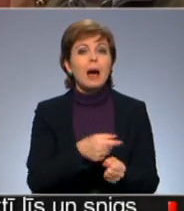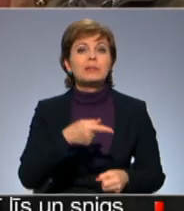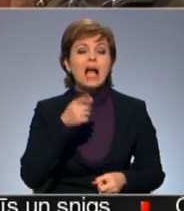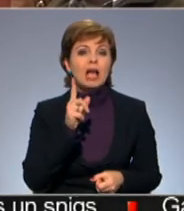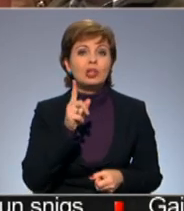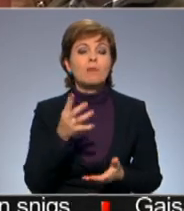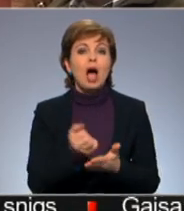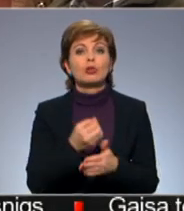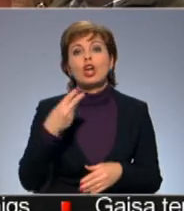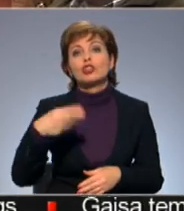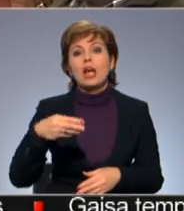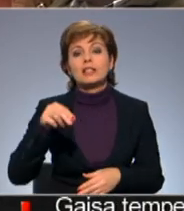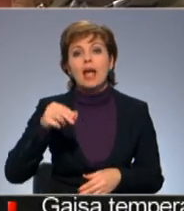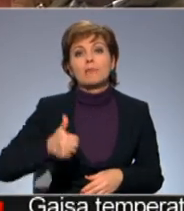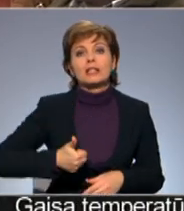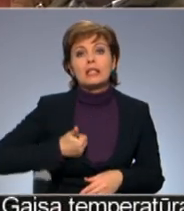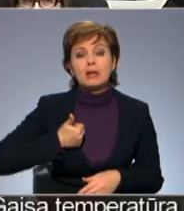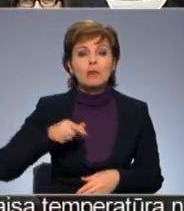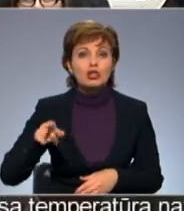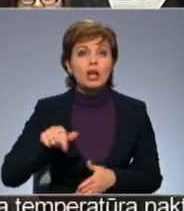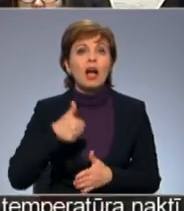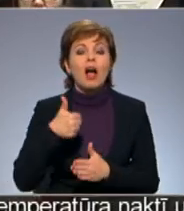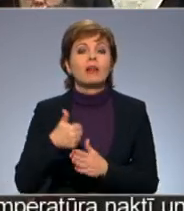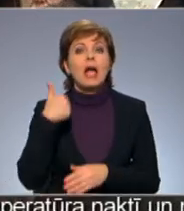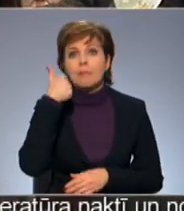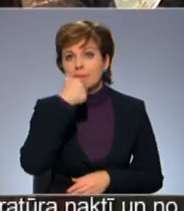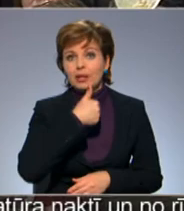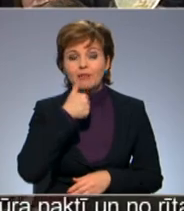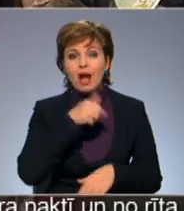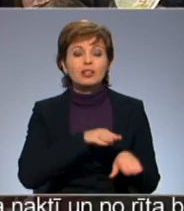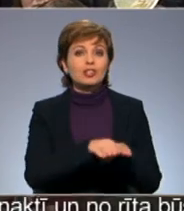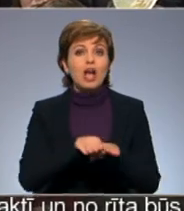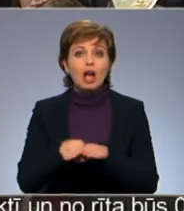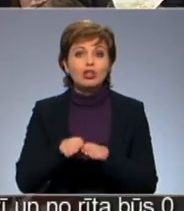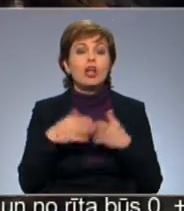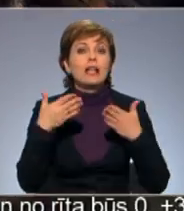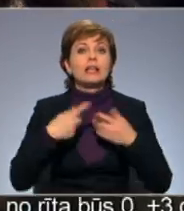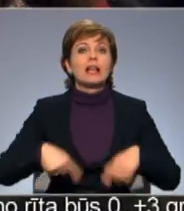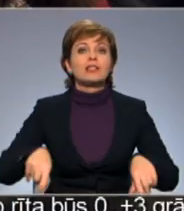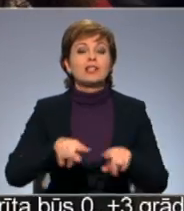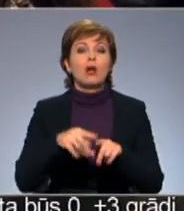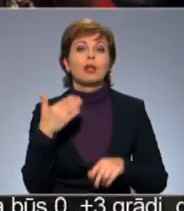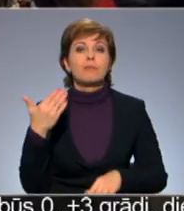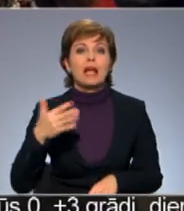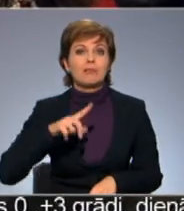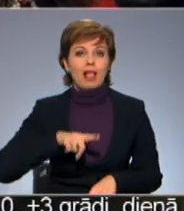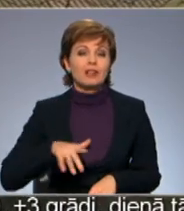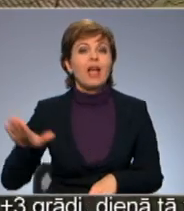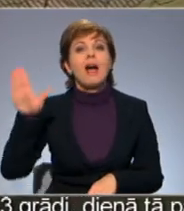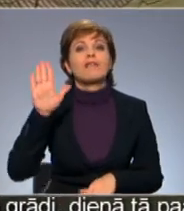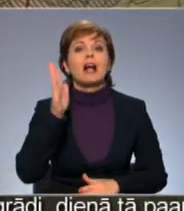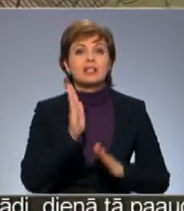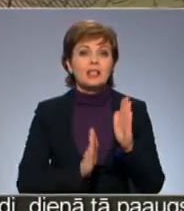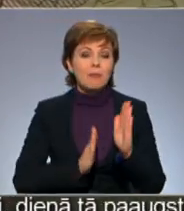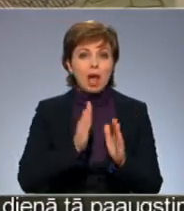atrodas ap 40 zemes īpašumu galno kārtīri privātie. Salīdzinoši lielas teritorijas piedara arī Latvijas valsts mežiem.